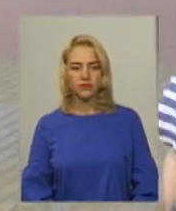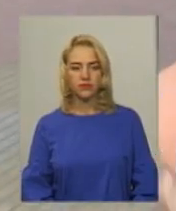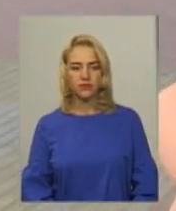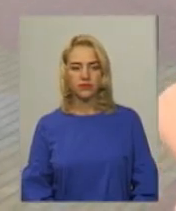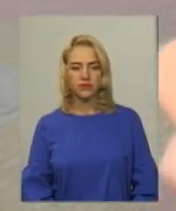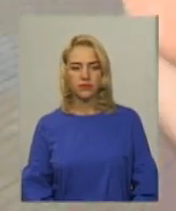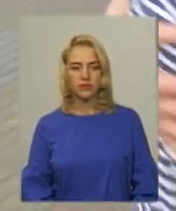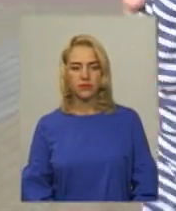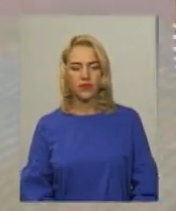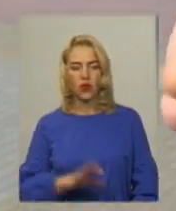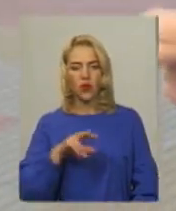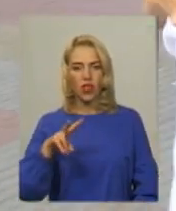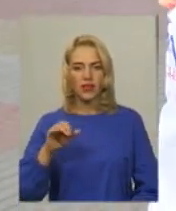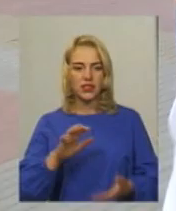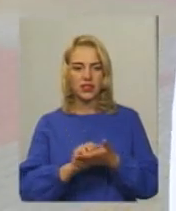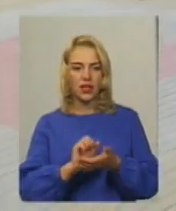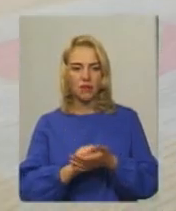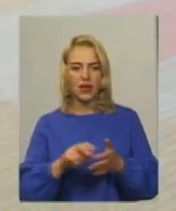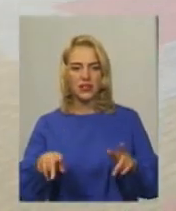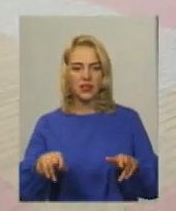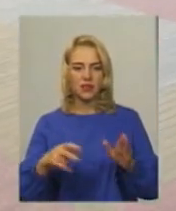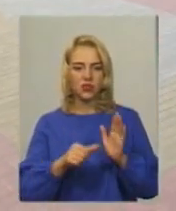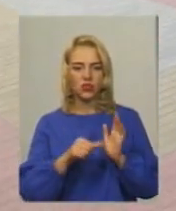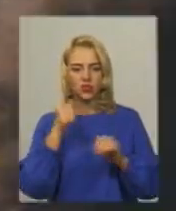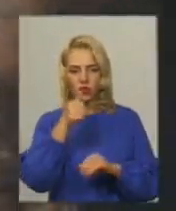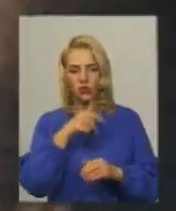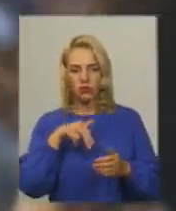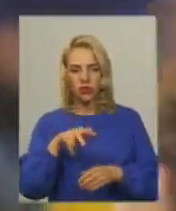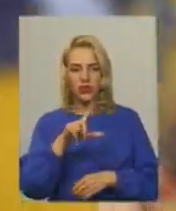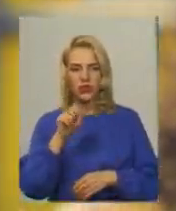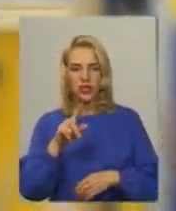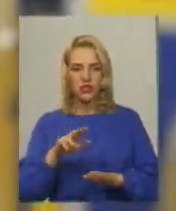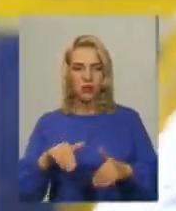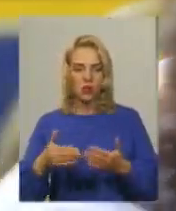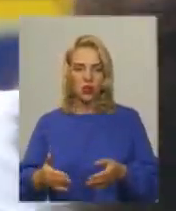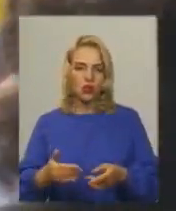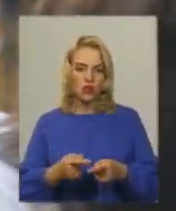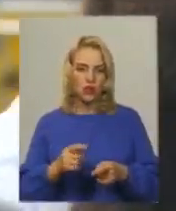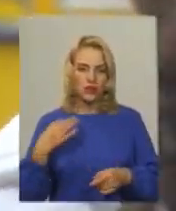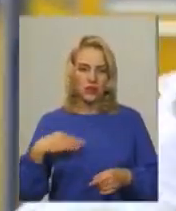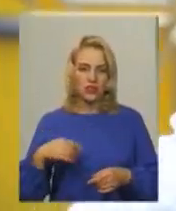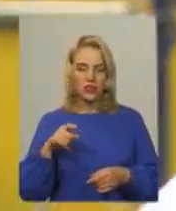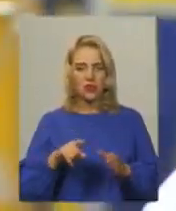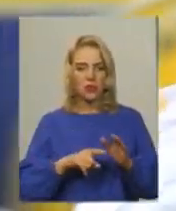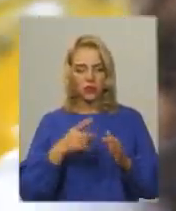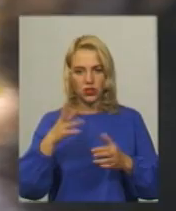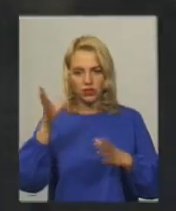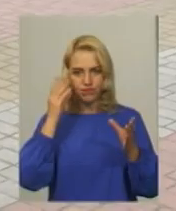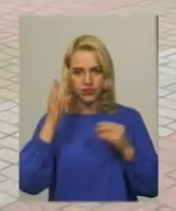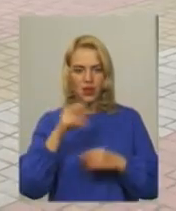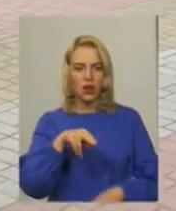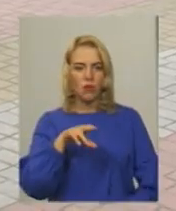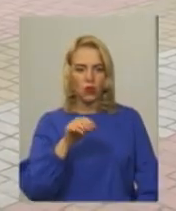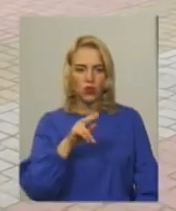Олена Починок займається танцями майже шість років. Каже, піти до зали запропонував син. Там Олена опанувала бачату, сальсу та кізумбу